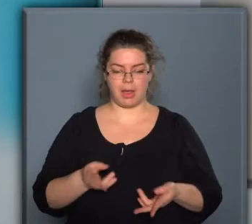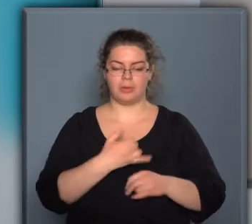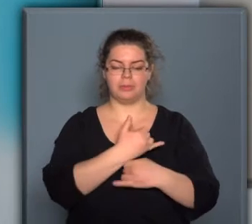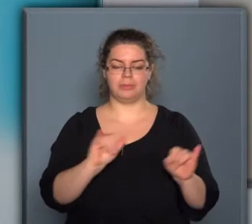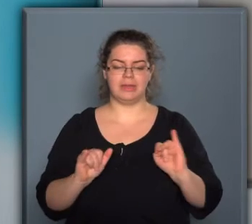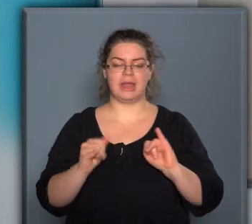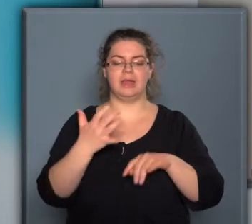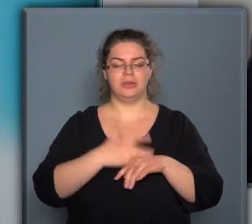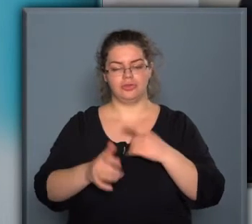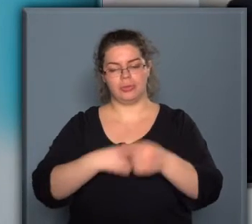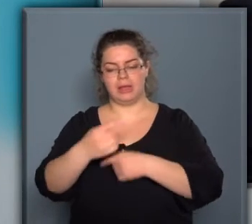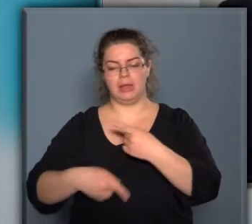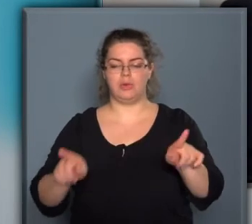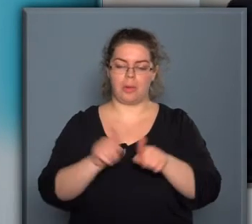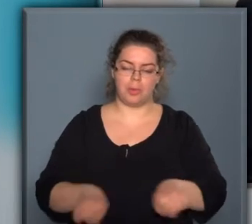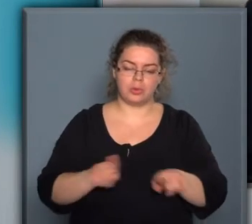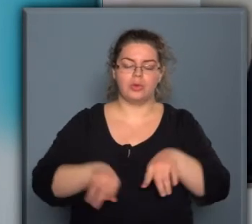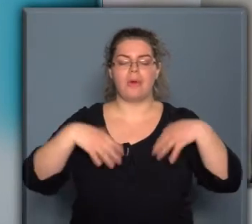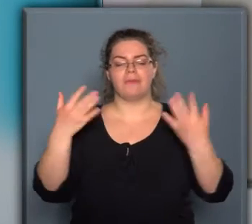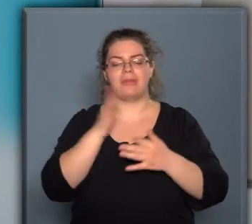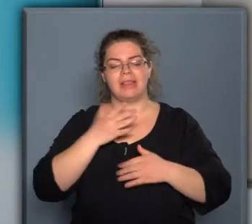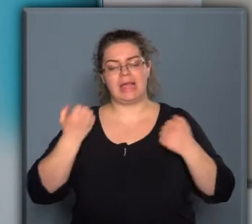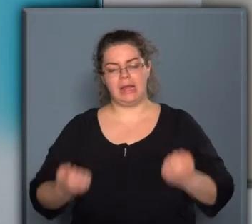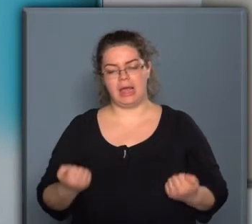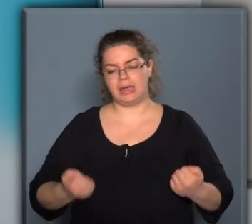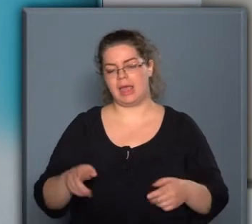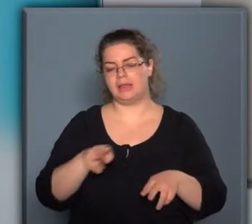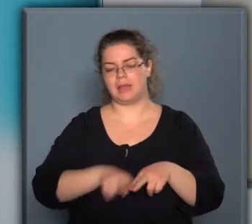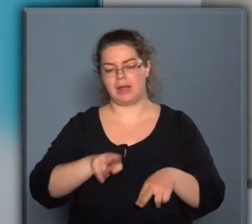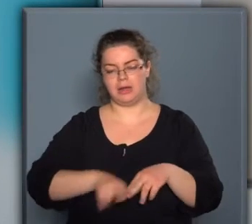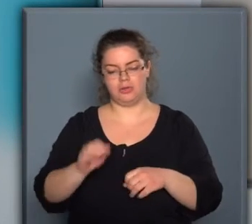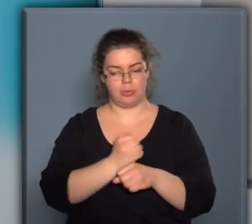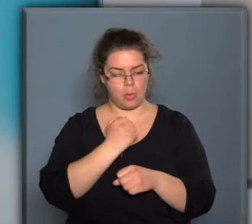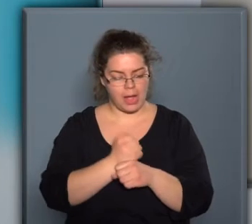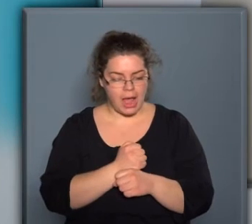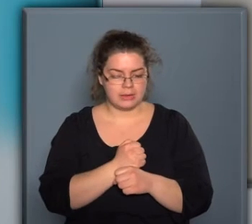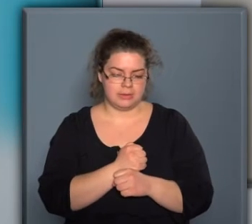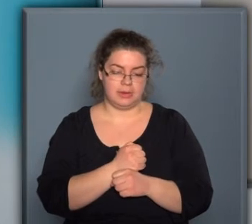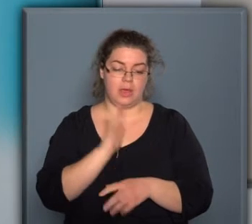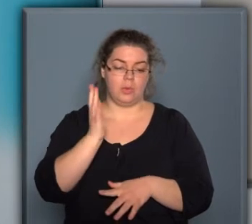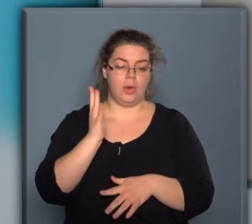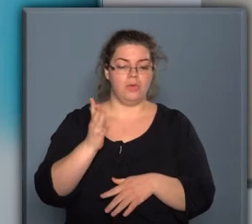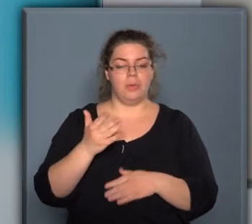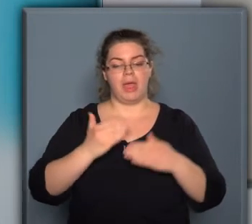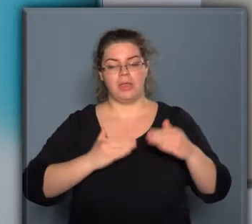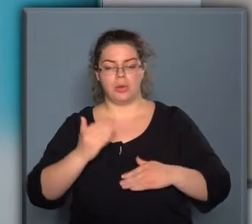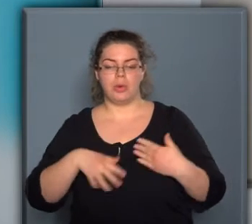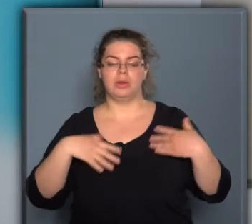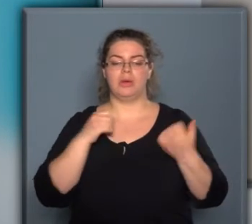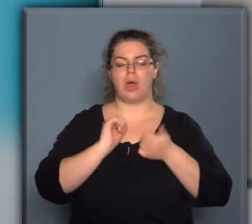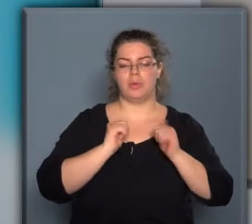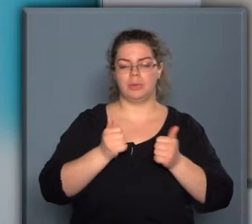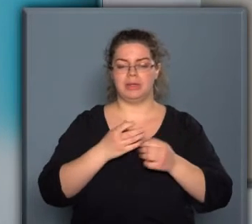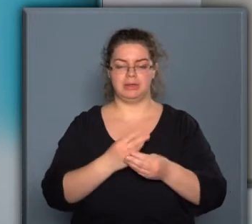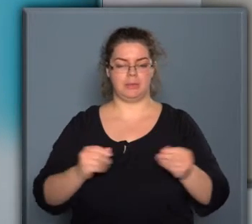hogy minden ismétlődő, monoton, vagy fizikailag nehéz szerelési munkát jövőben robotokkal